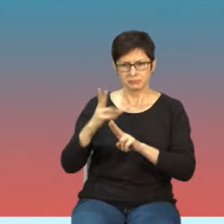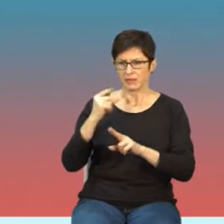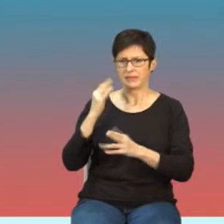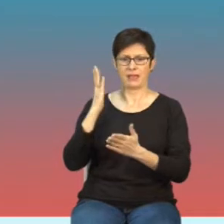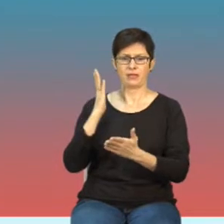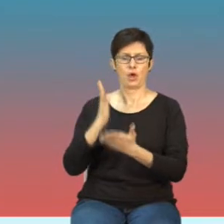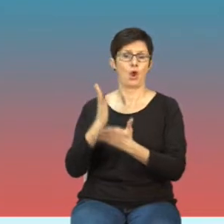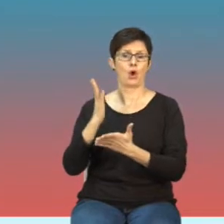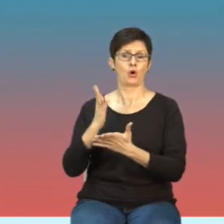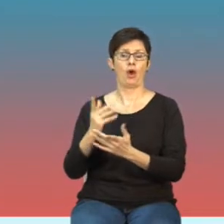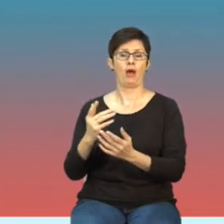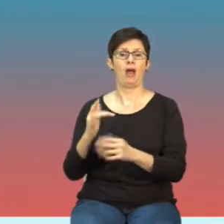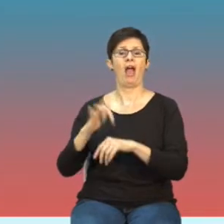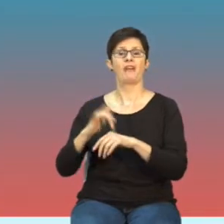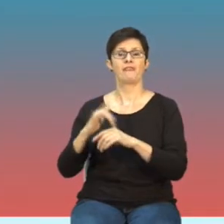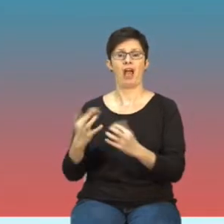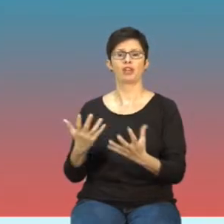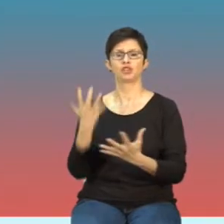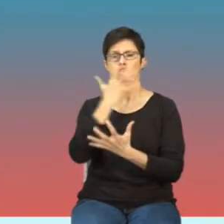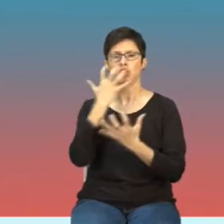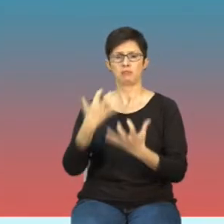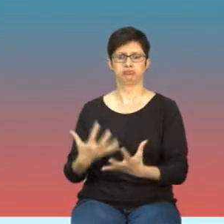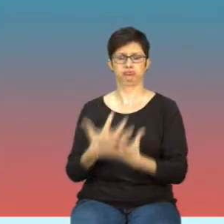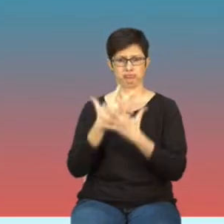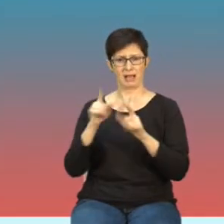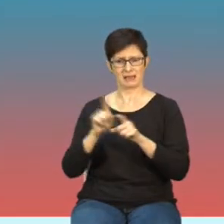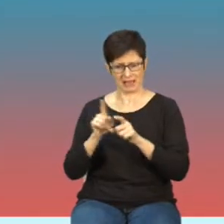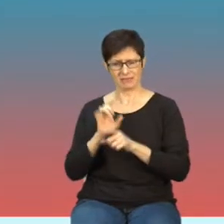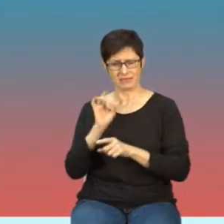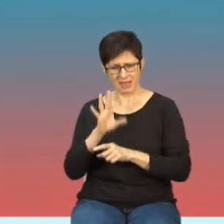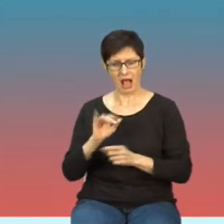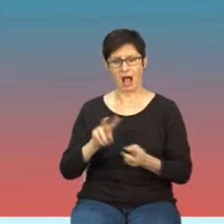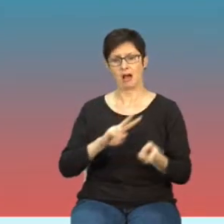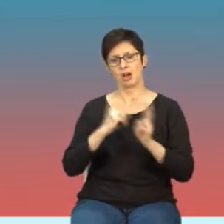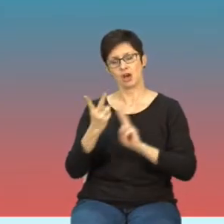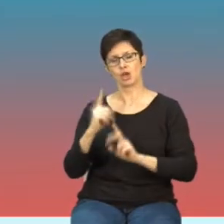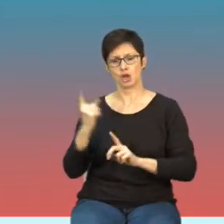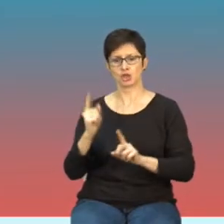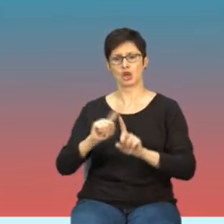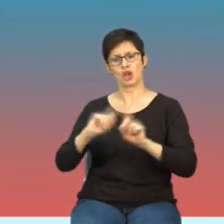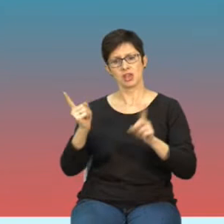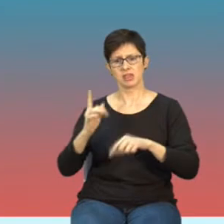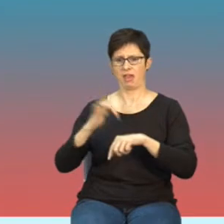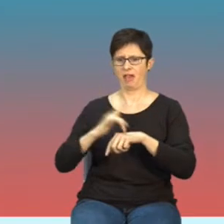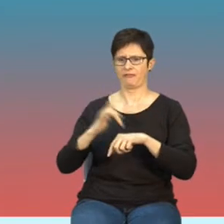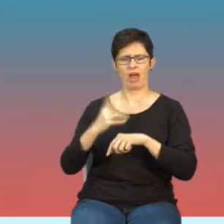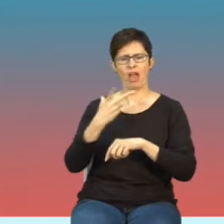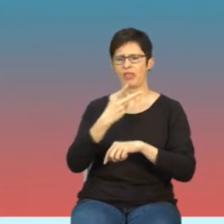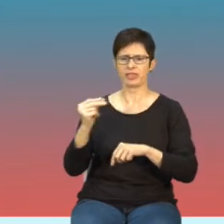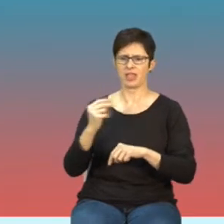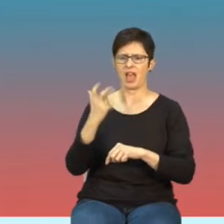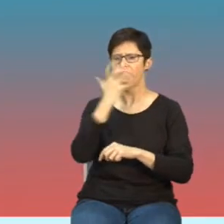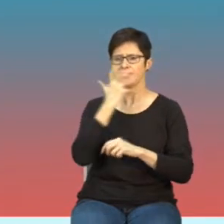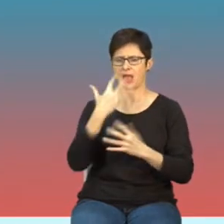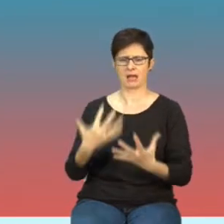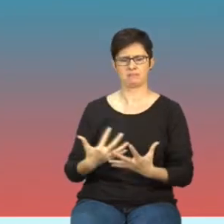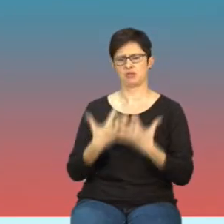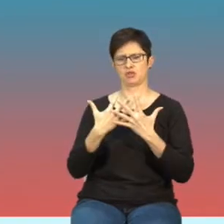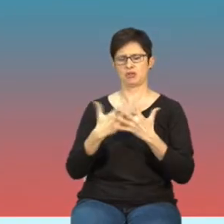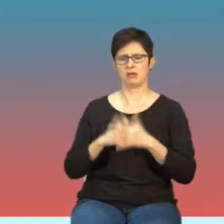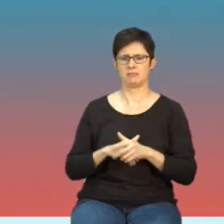termiczny może być szkodliwy, ale również istnieją efekty nietermiczne. I po licznych tam badaniach,